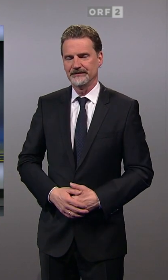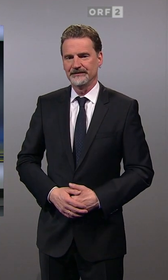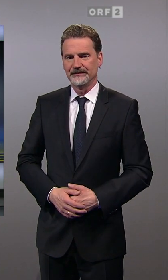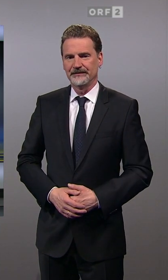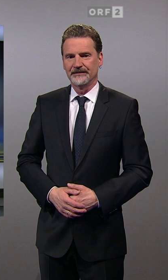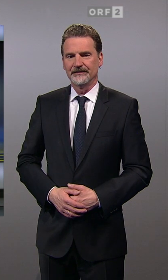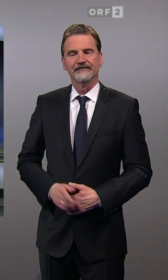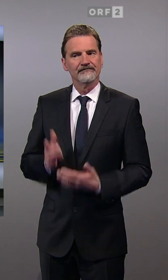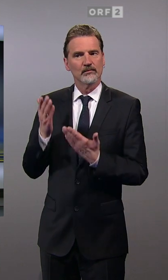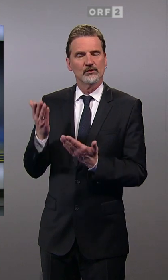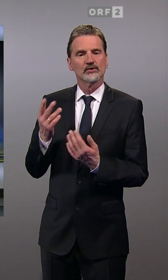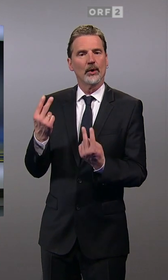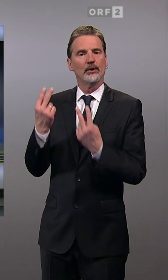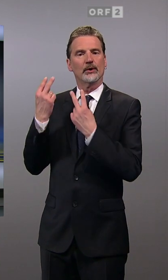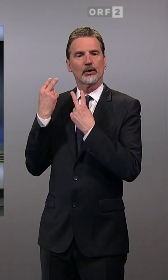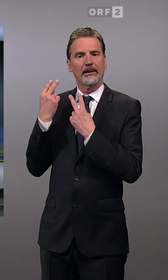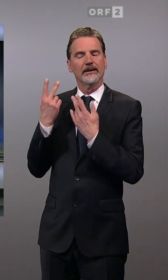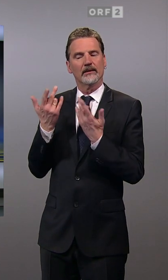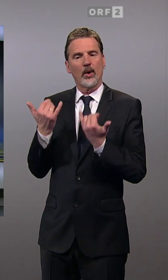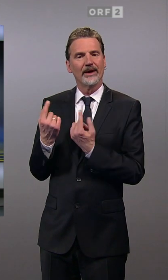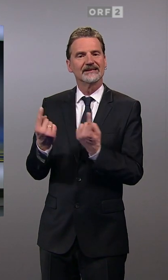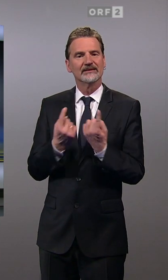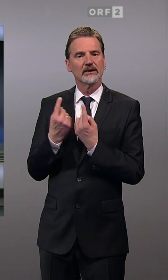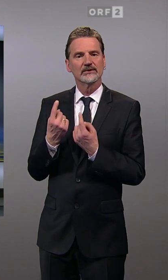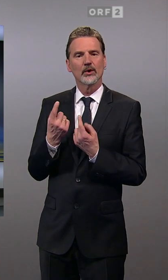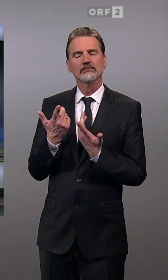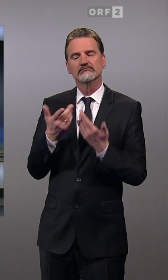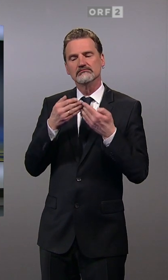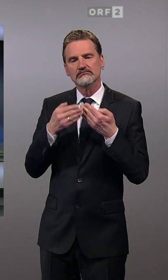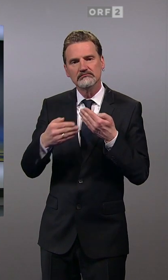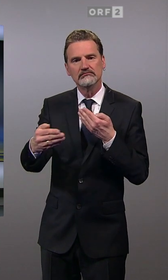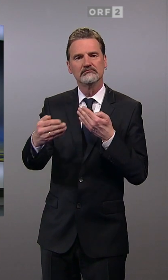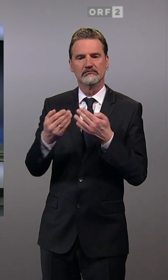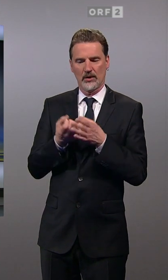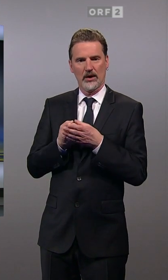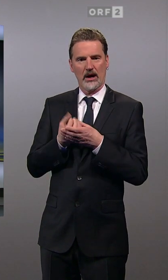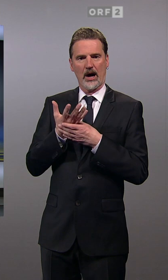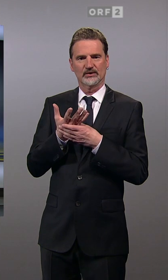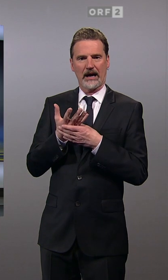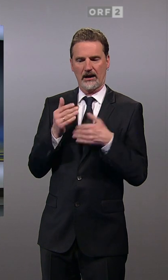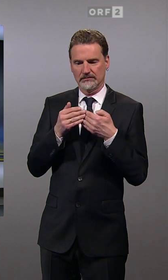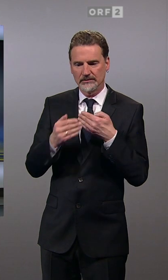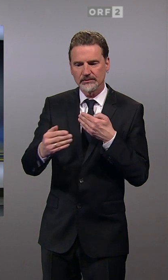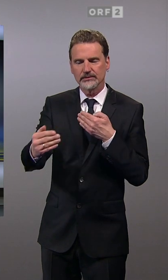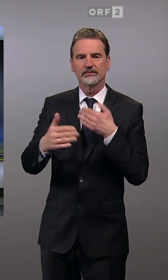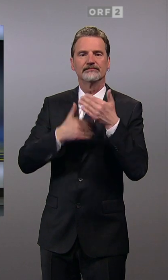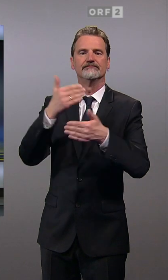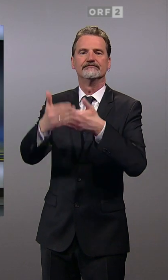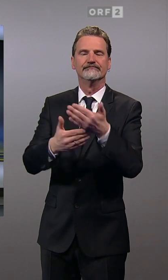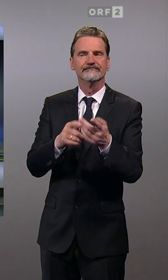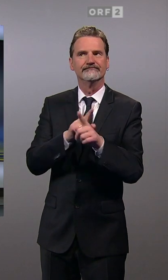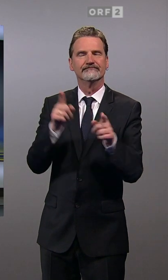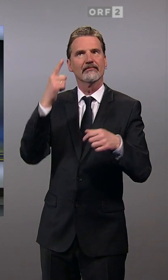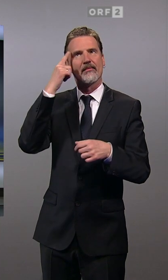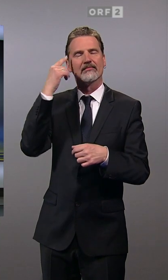Das ist also das Ausgangsbild, das es heute im Hinterkopf zu behalten